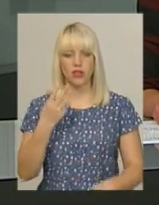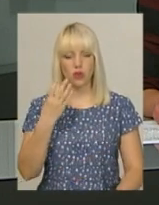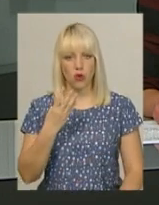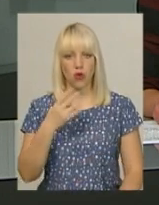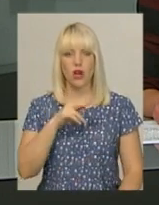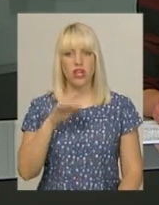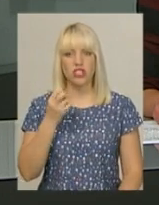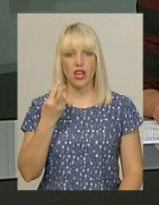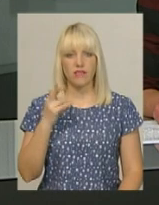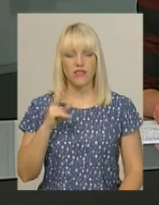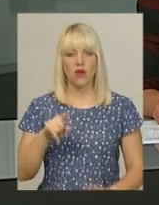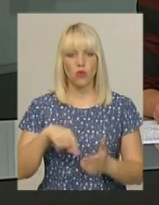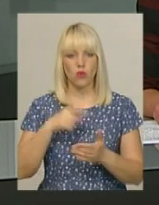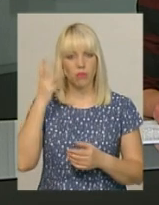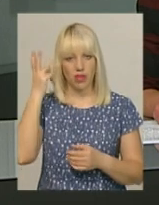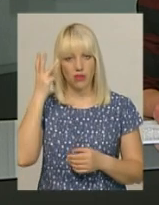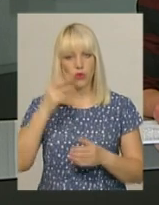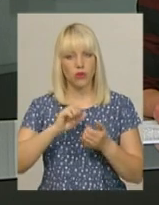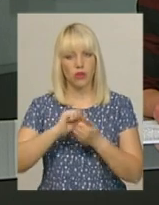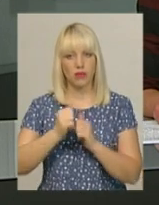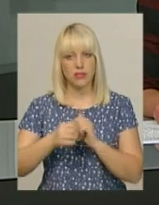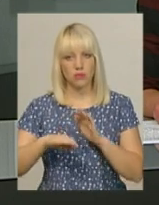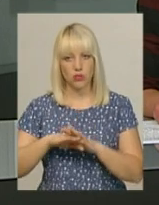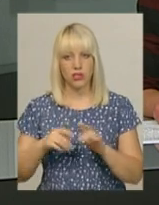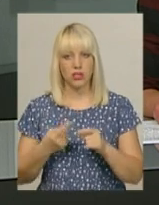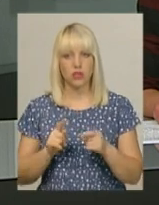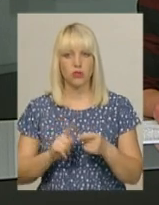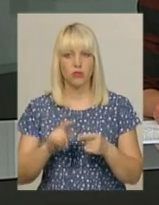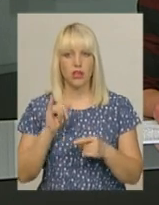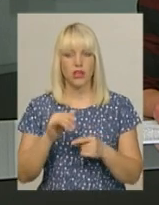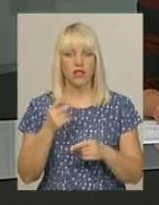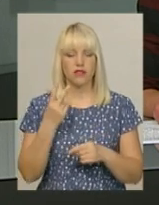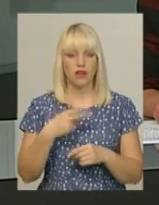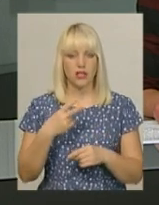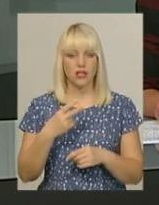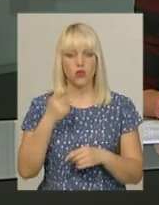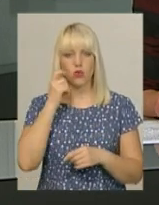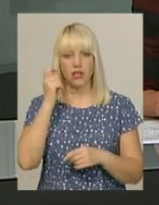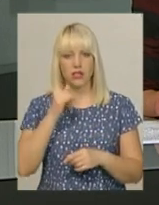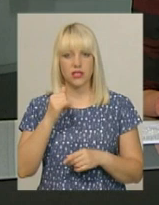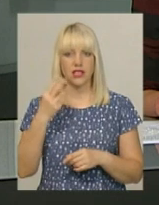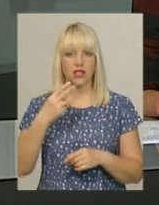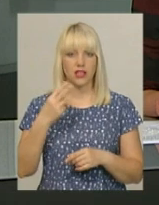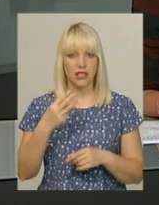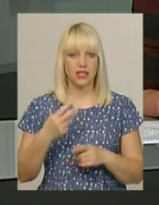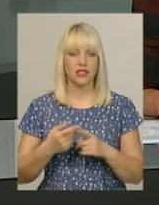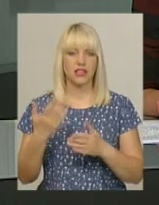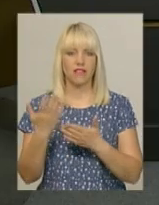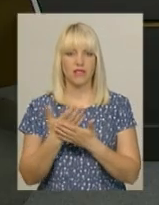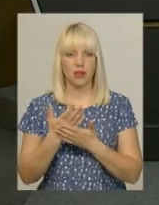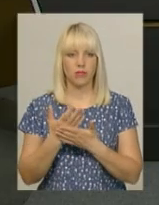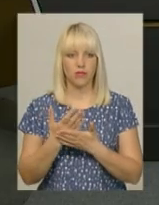він охопив більше 120 країн. Шортли з фестивалю склали 20 українських та 30 закордонних фільмів.